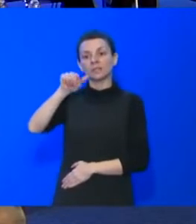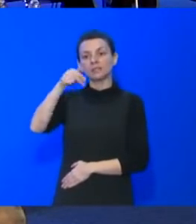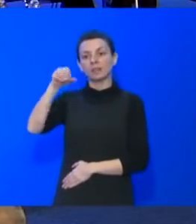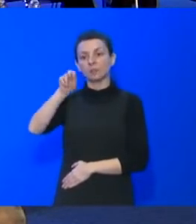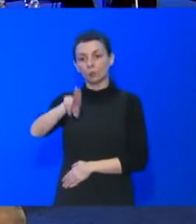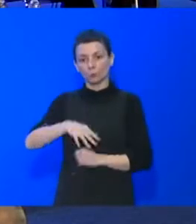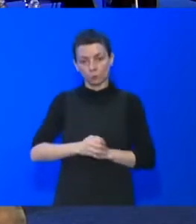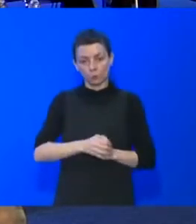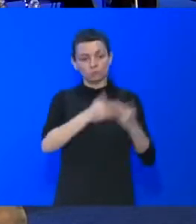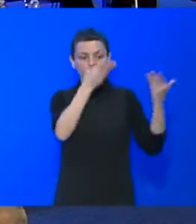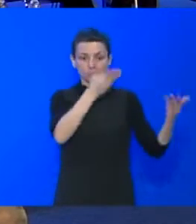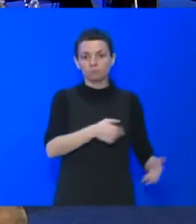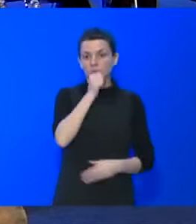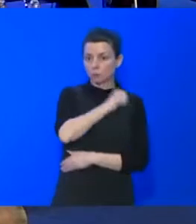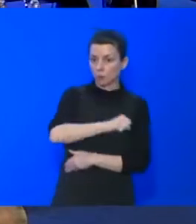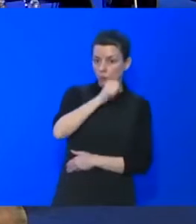interprète.